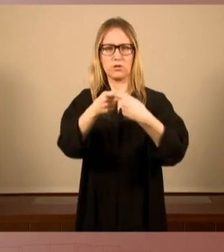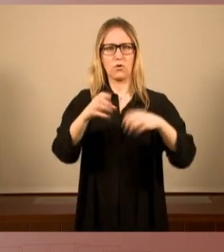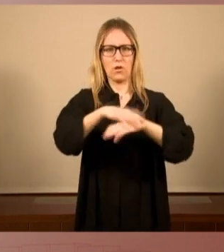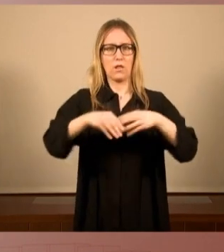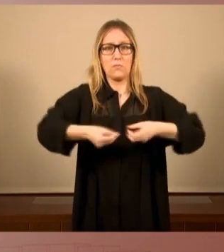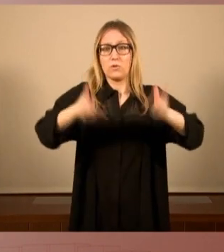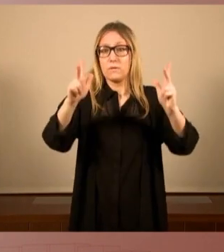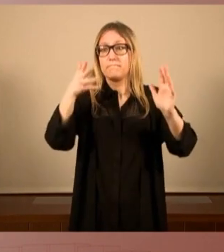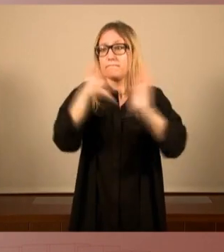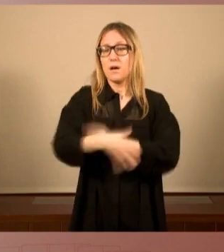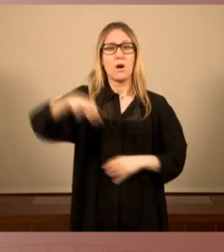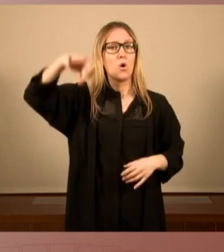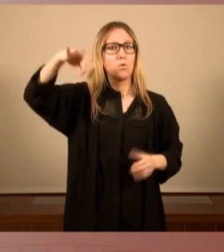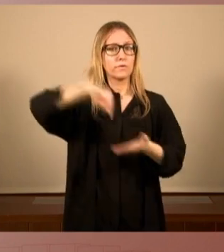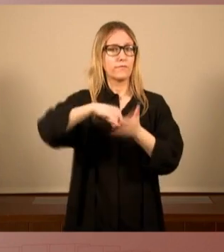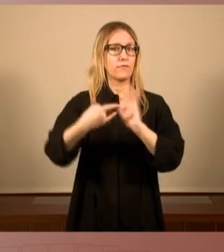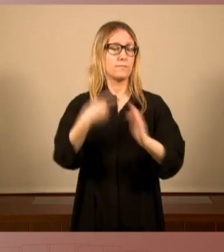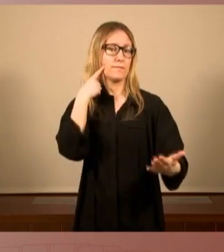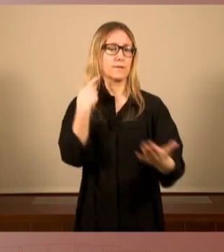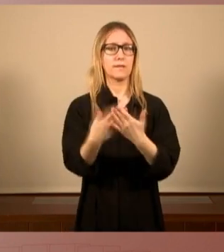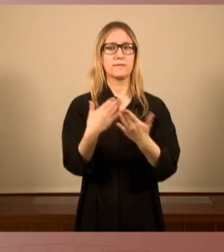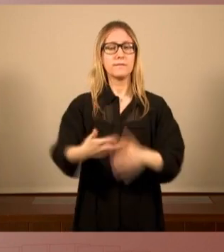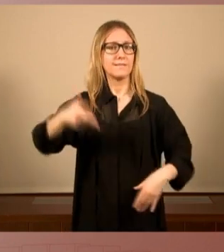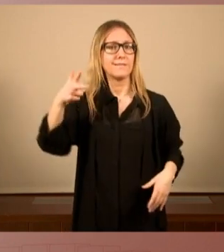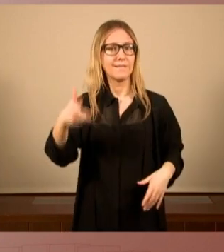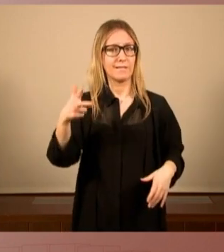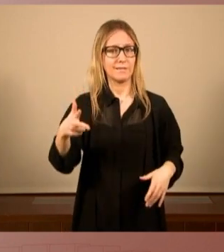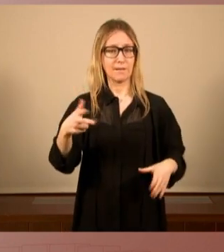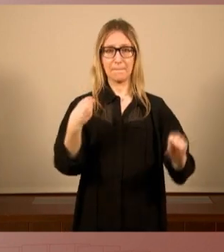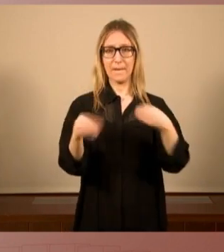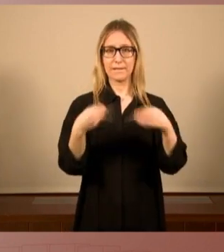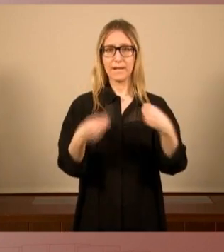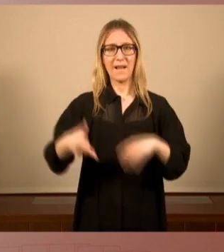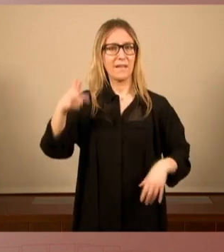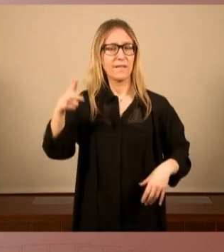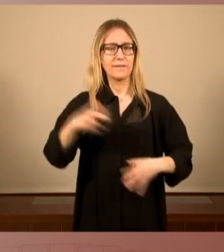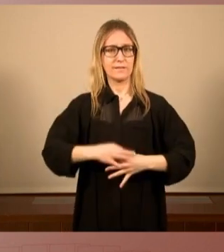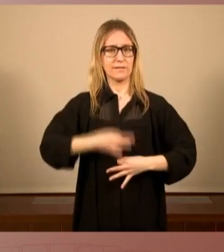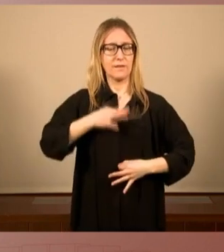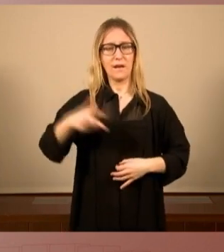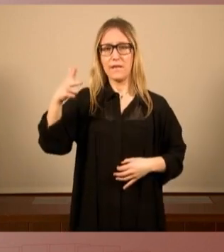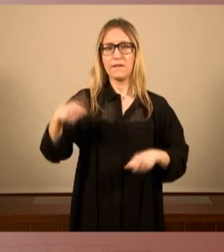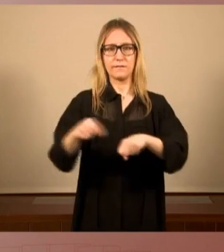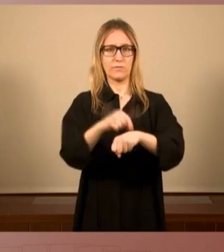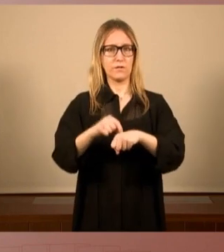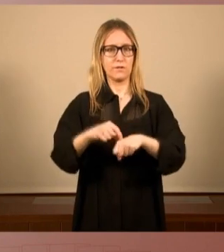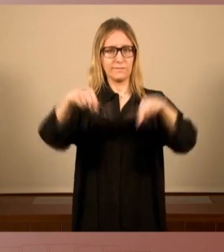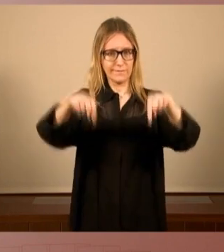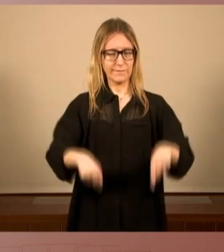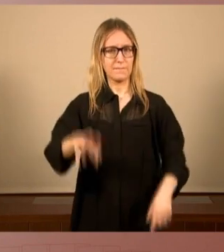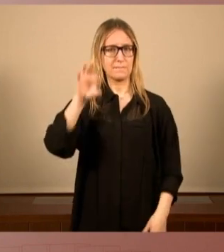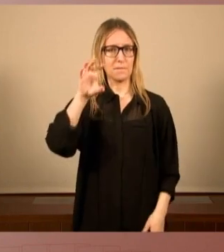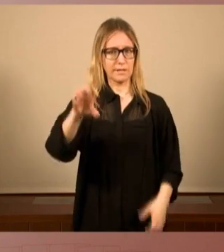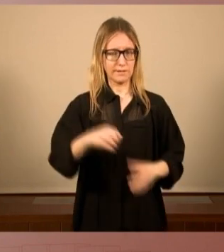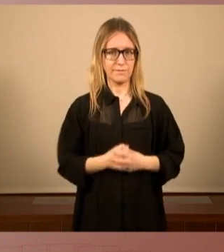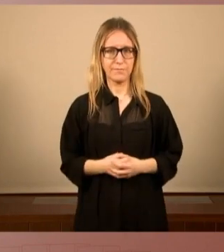és l'única manera de garantir els drets materials civils i polítics d'aquest país que quedi